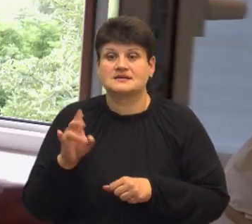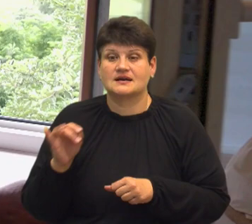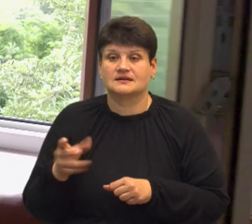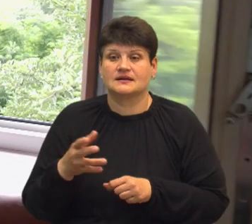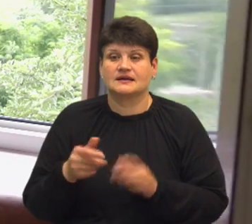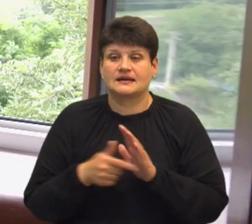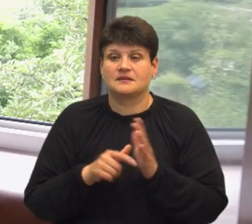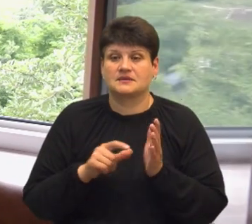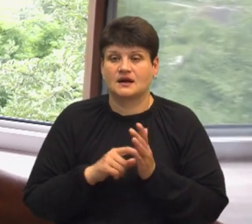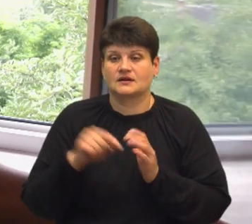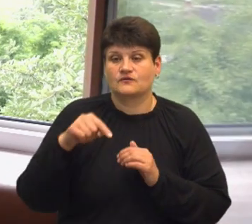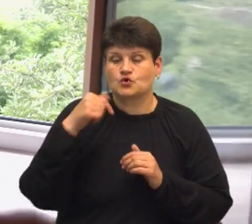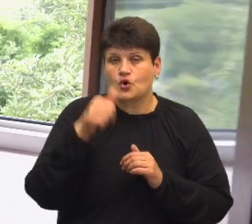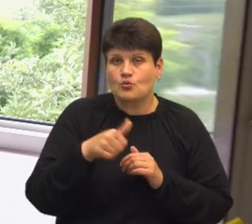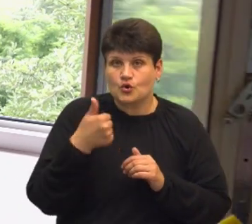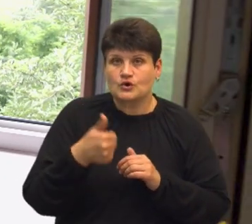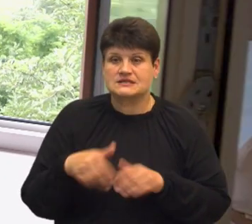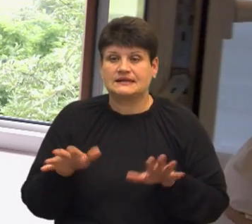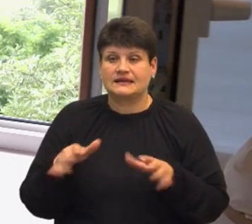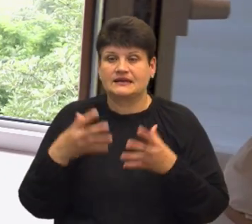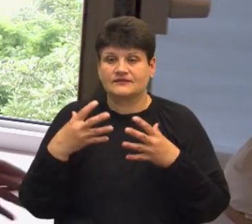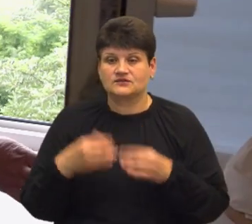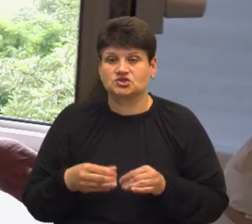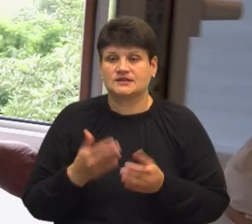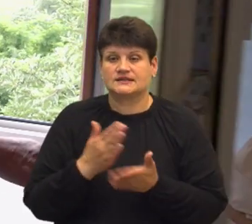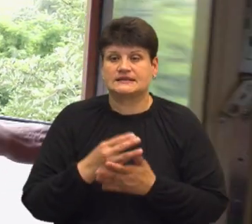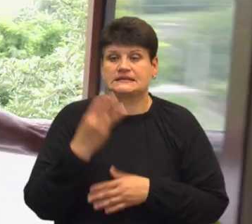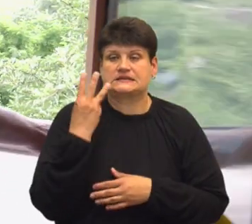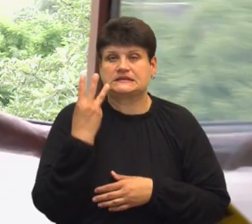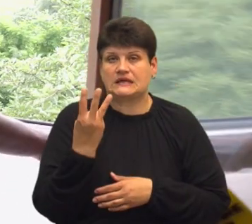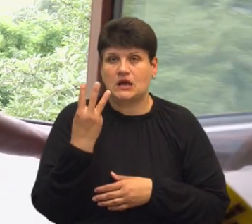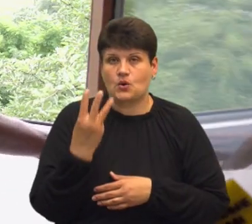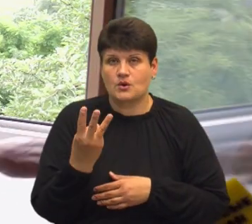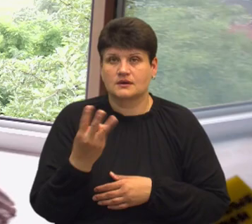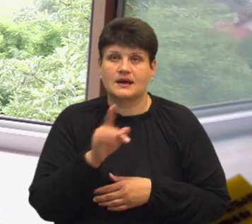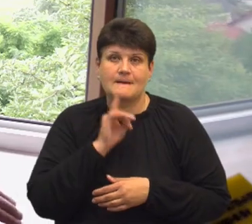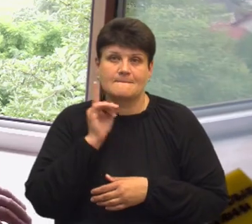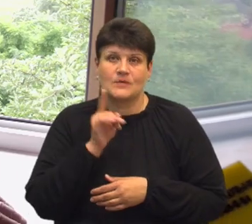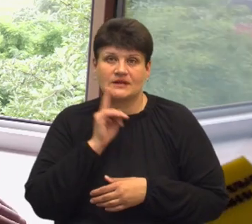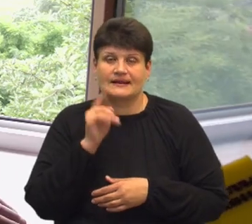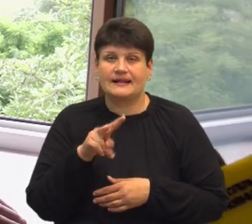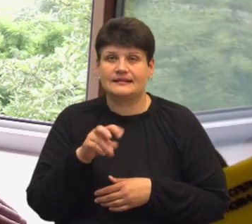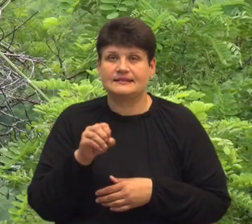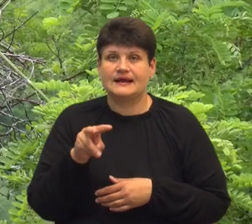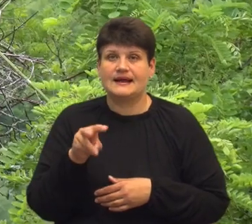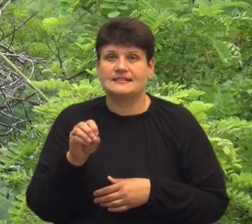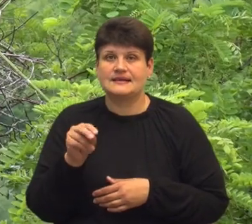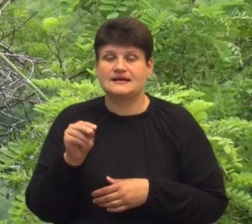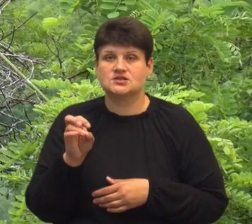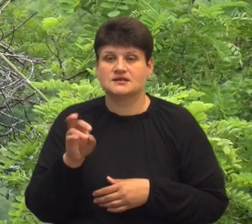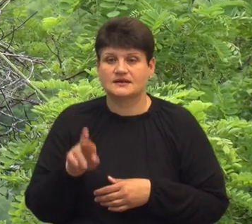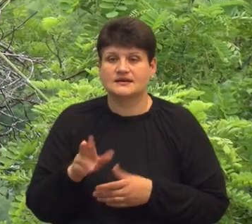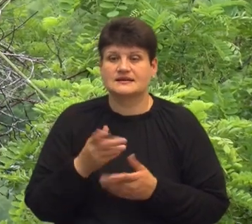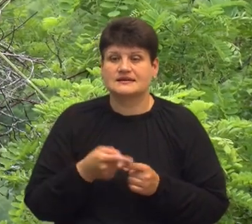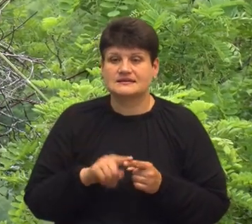Цього року лелеки вже висиділи троє молоденьких лелеченят. Бачите, їх не є. Санець